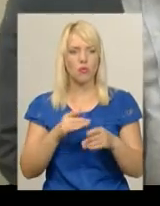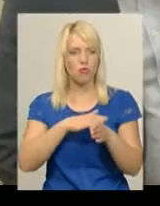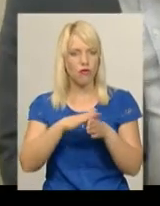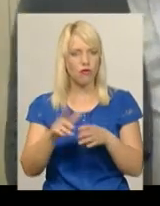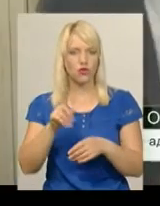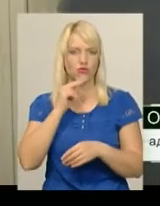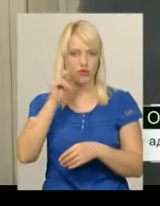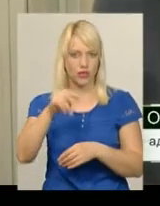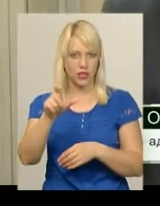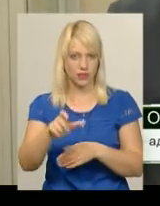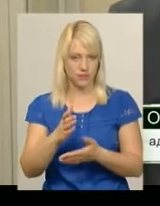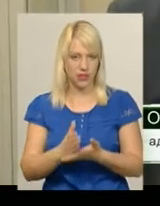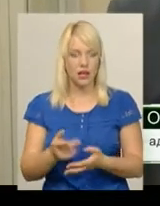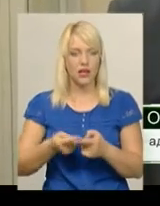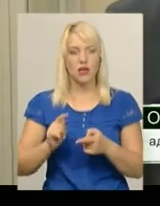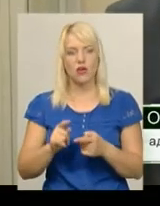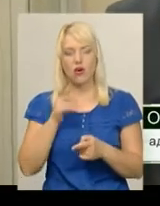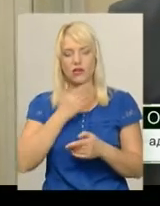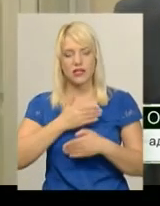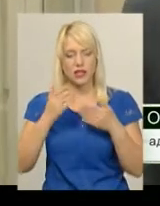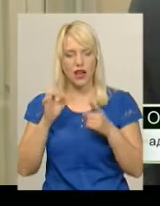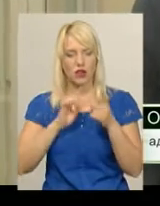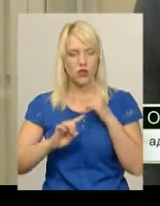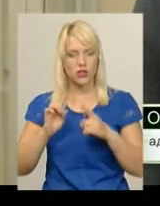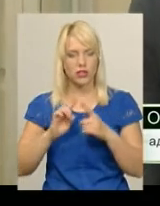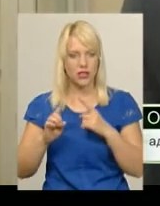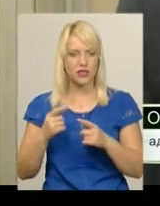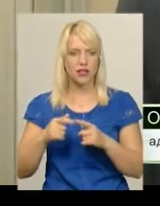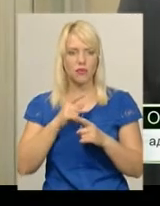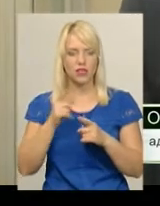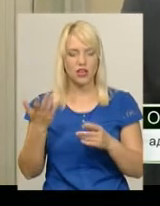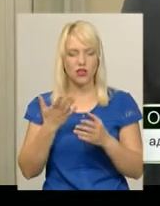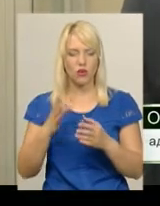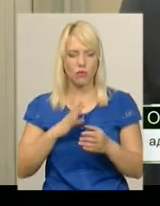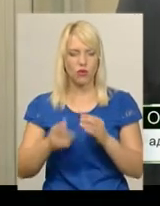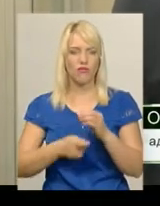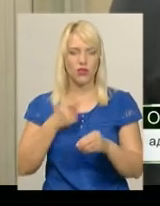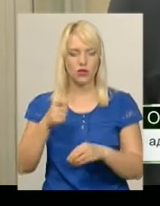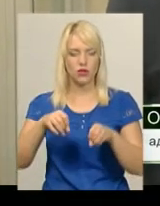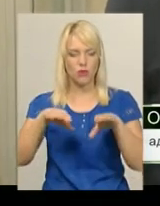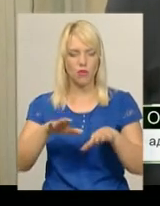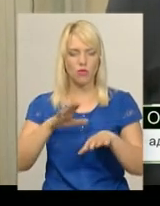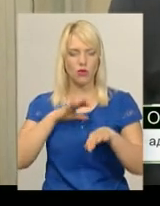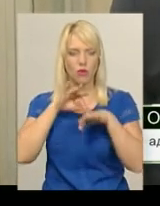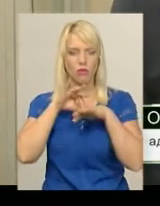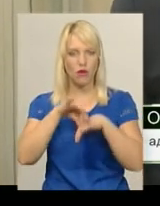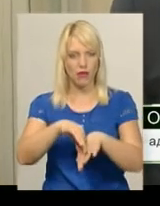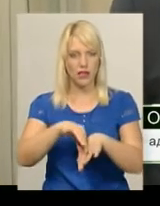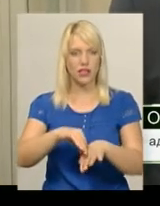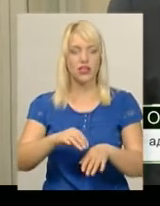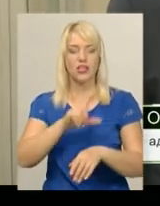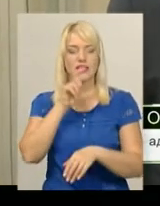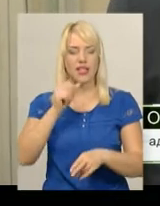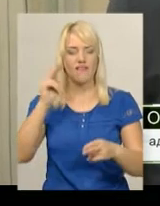Останнє судове засідання, за розглядом якого виносилася постанова, було проведено за